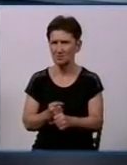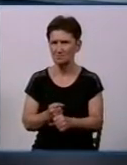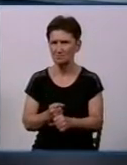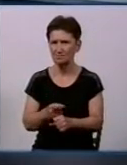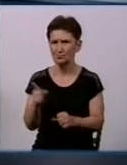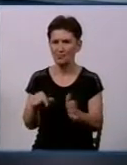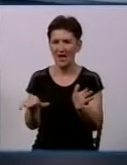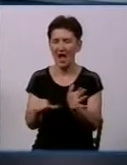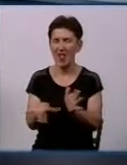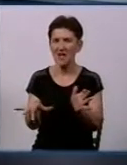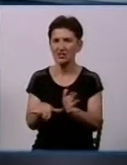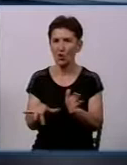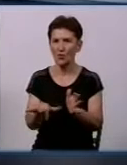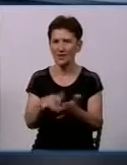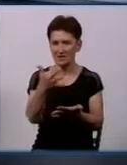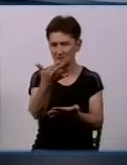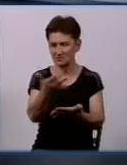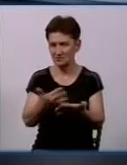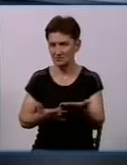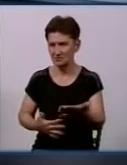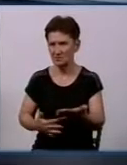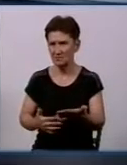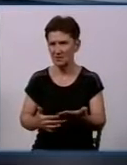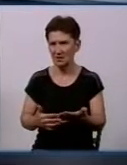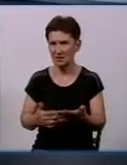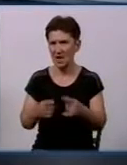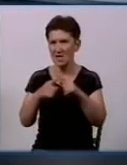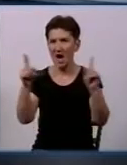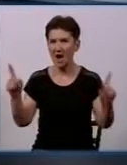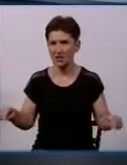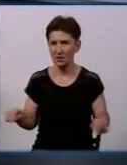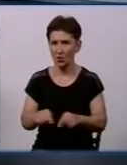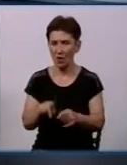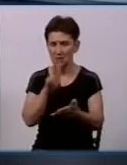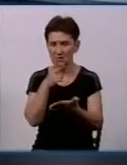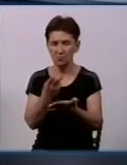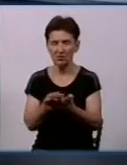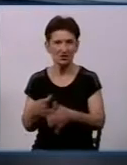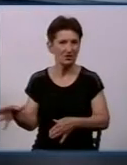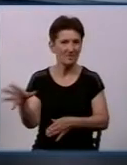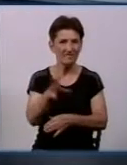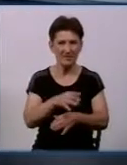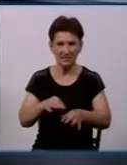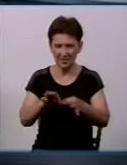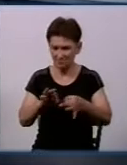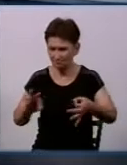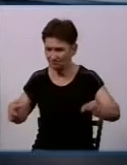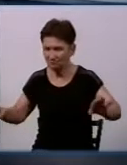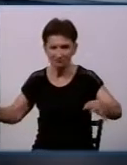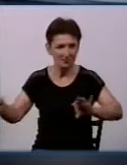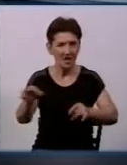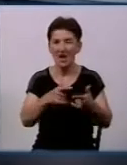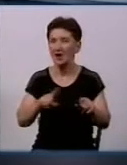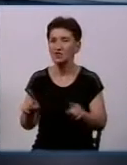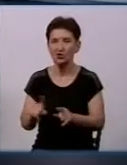електронну карту пожежних гідрантів міста, тобто зображено всі мережі, які є, і всі існуючі гідранти, які на